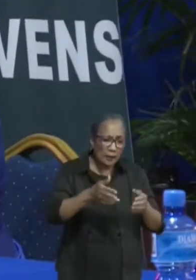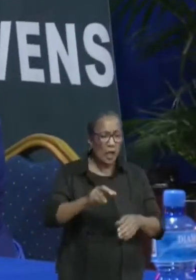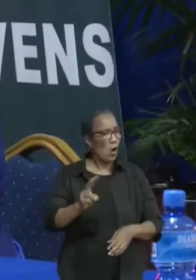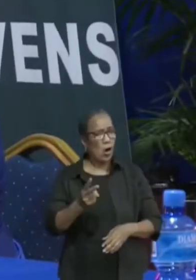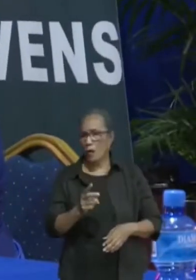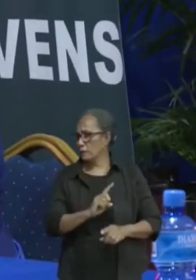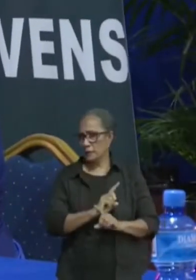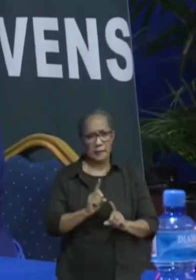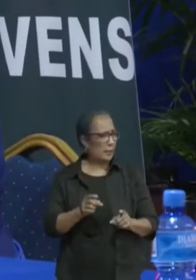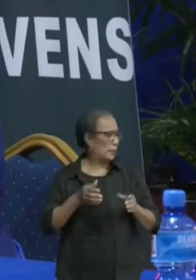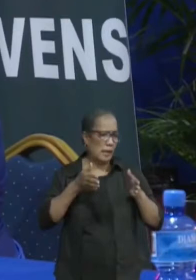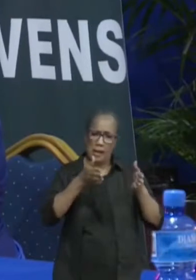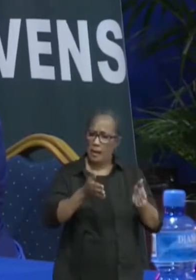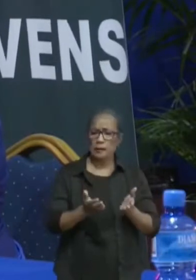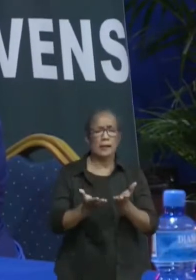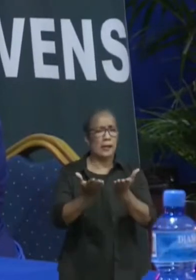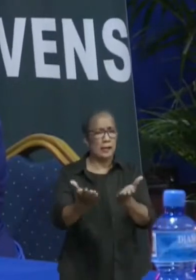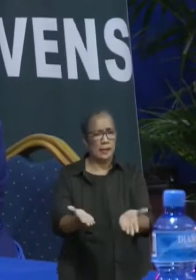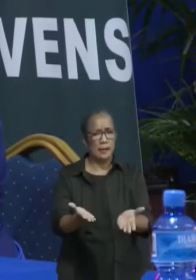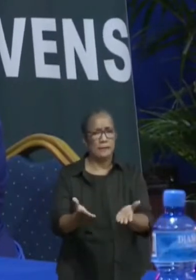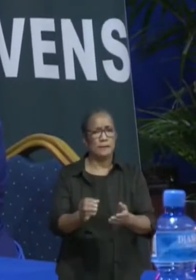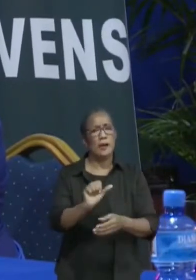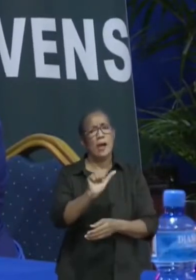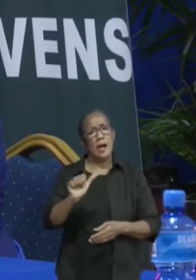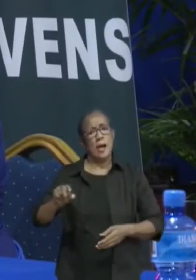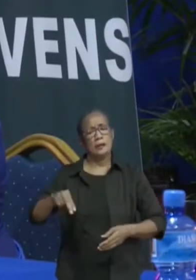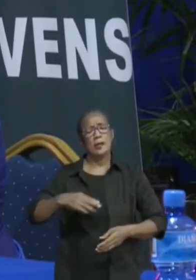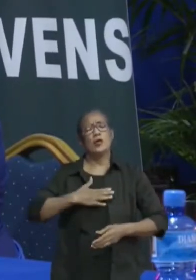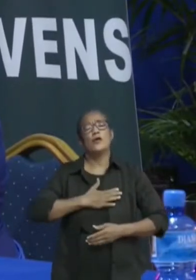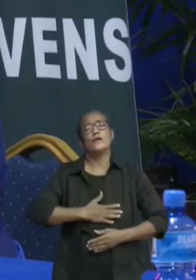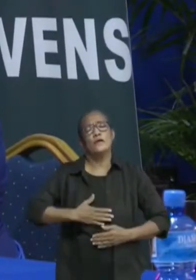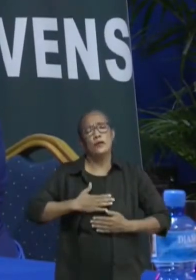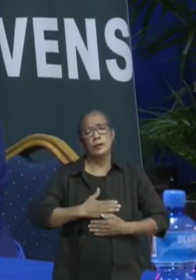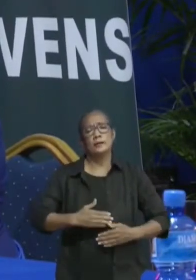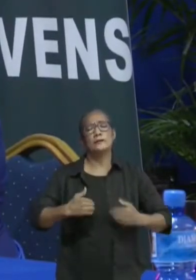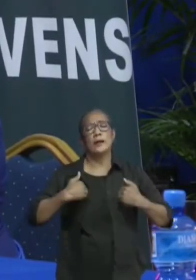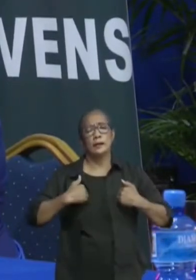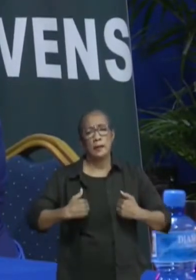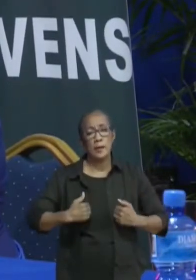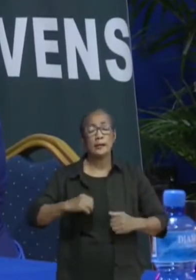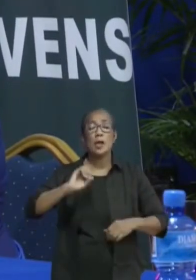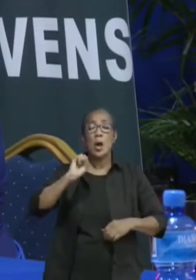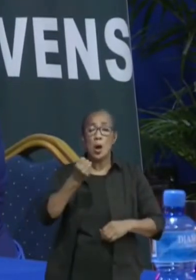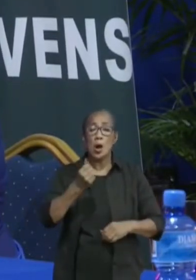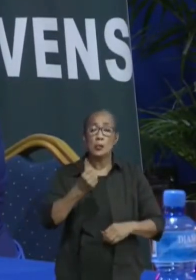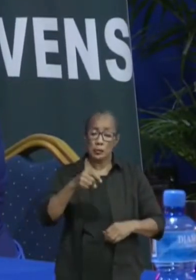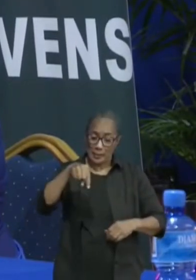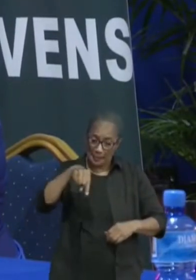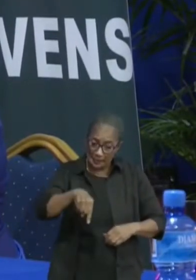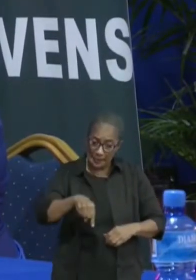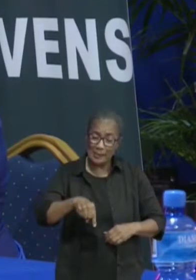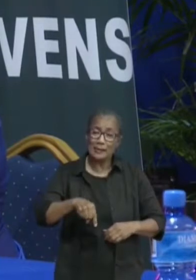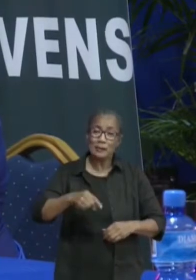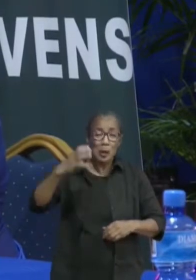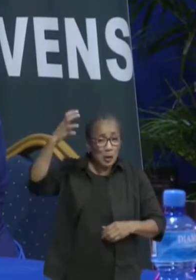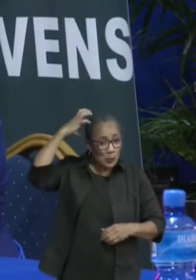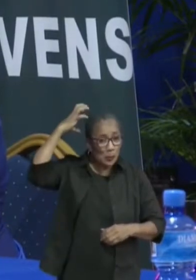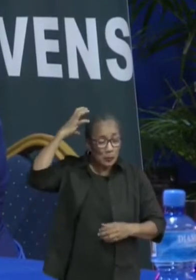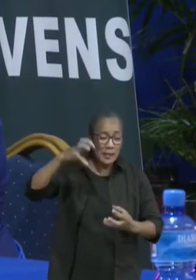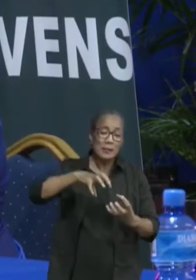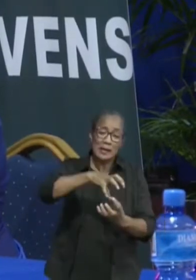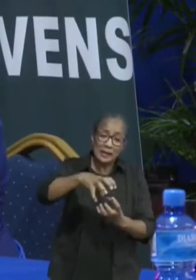hebben besteed aan de gevoelens van de mens. Om juist in zo'n crisisperiode de